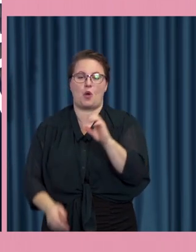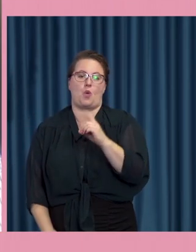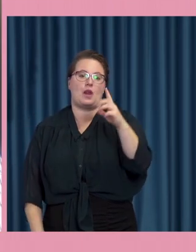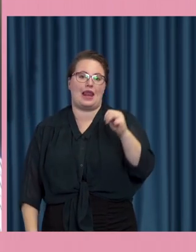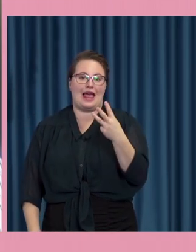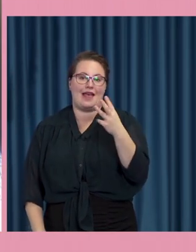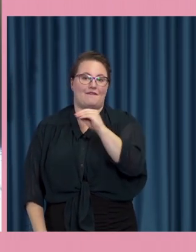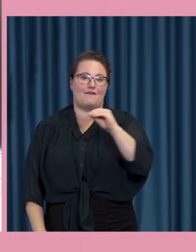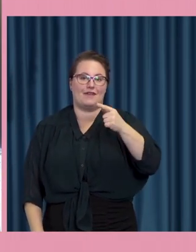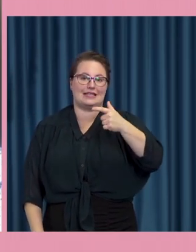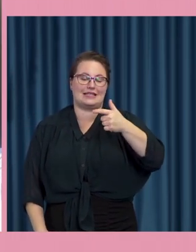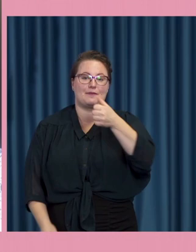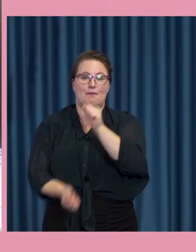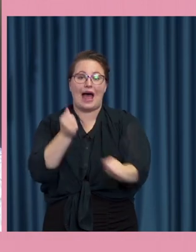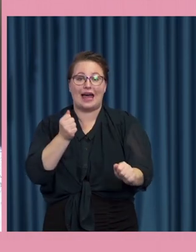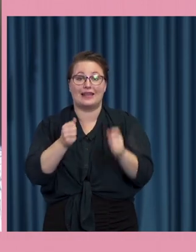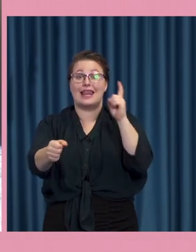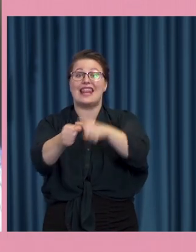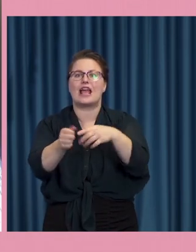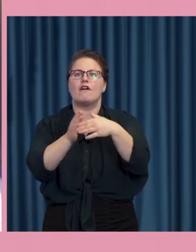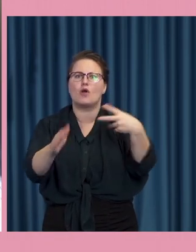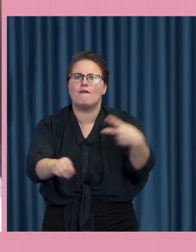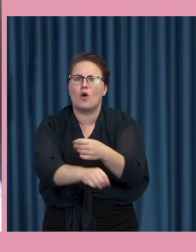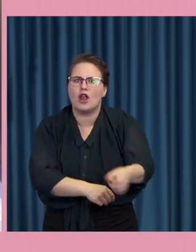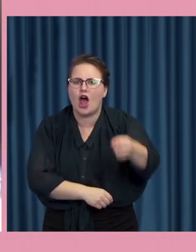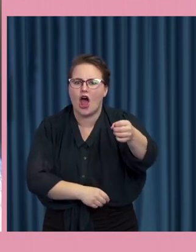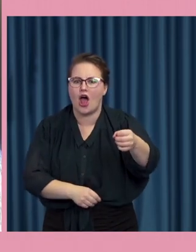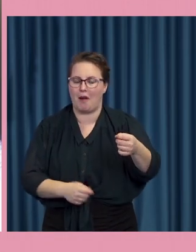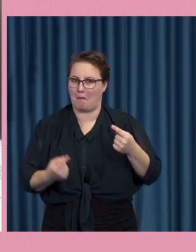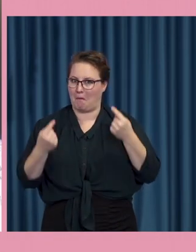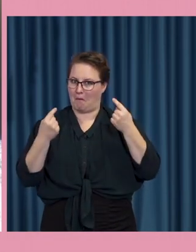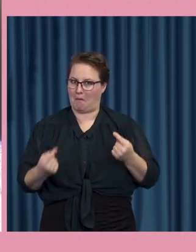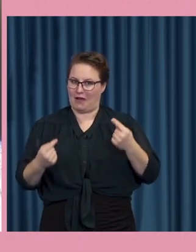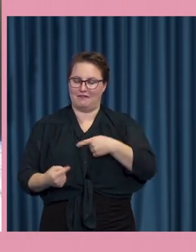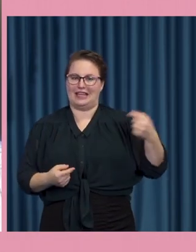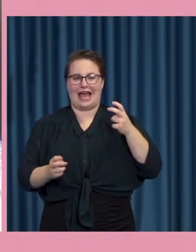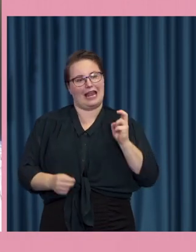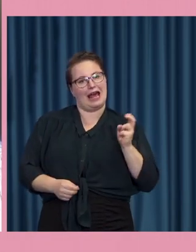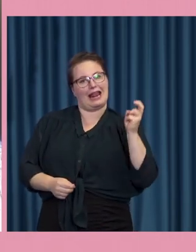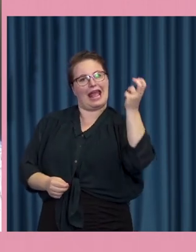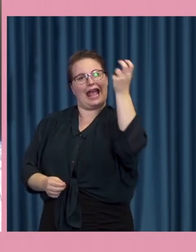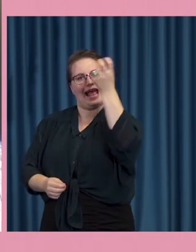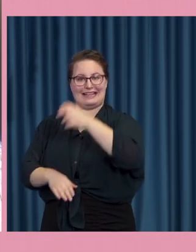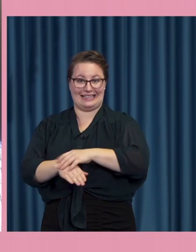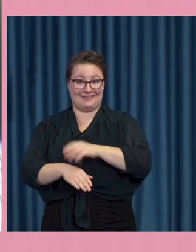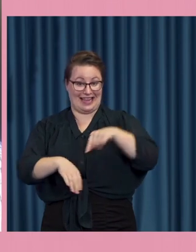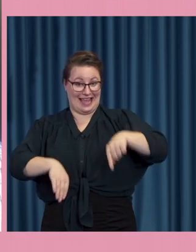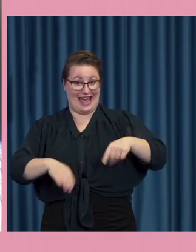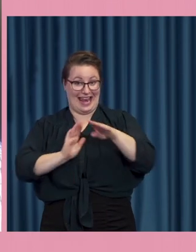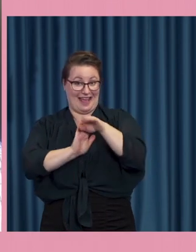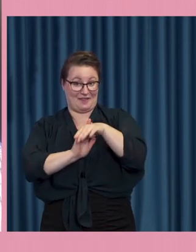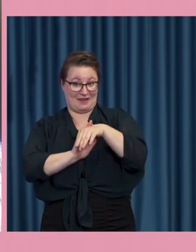på länk från Fårö. Det är väl underbart att vi kan resa i geografin under denna eftermiddag.